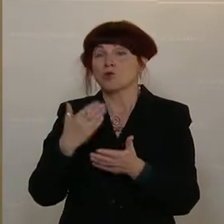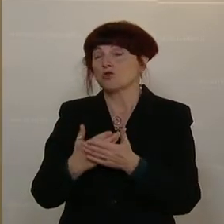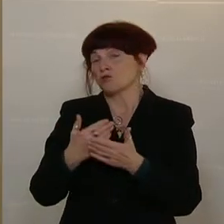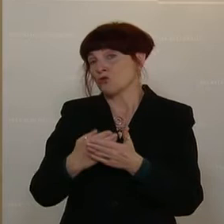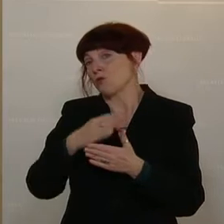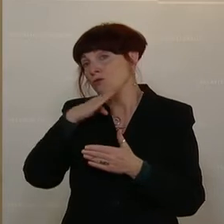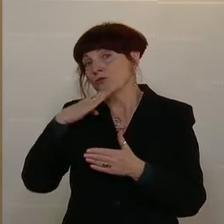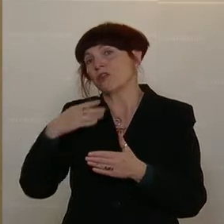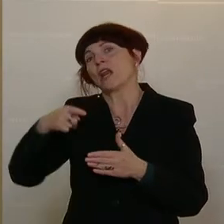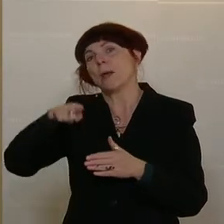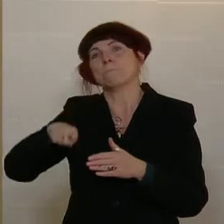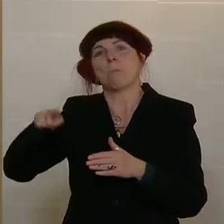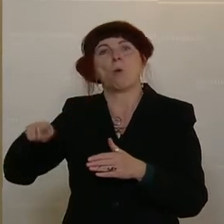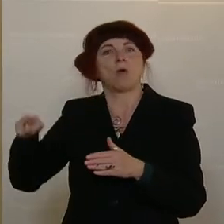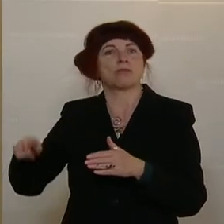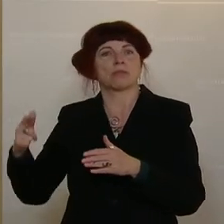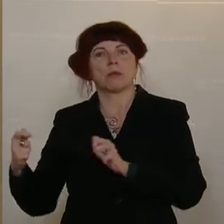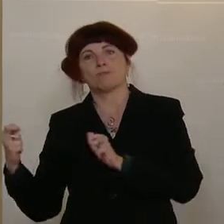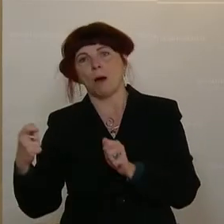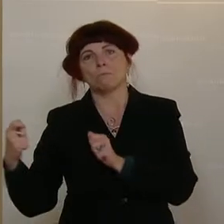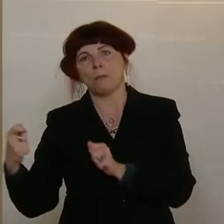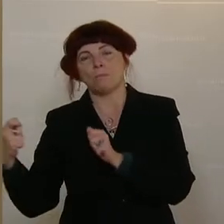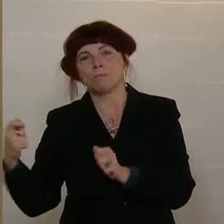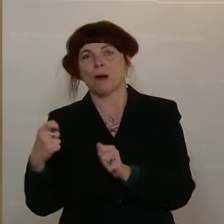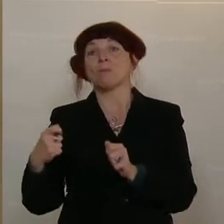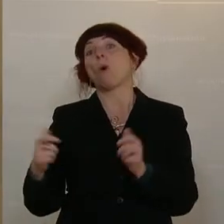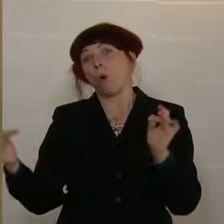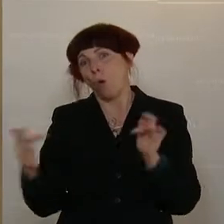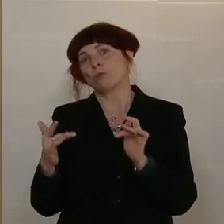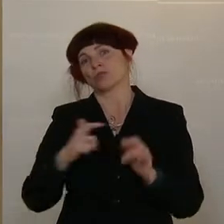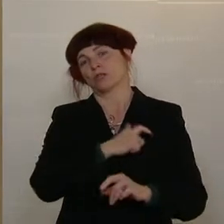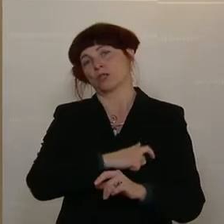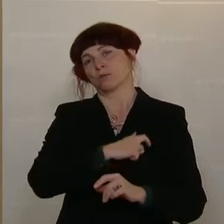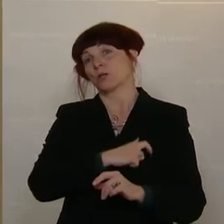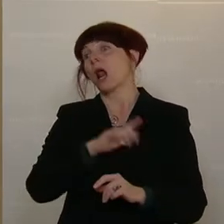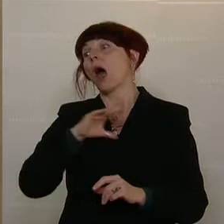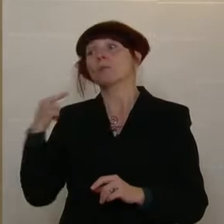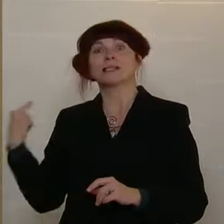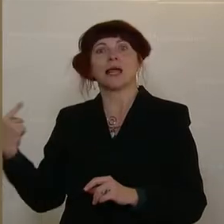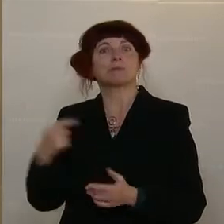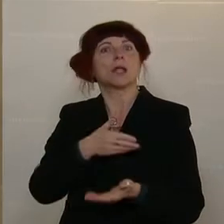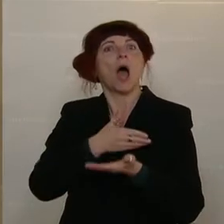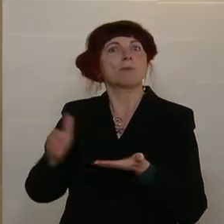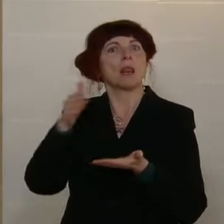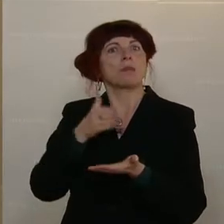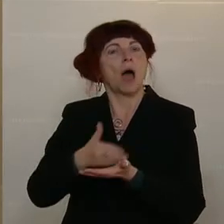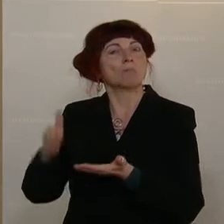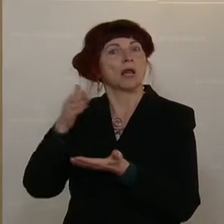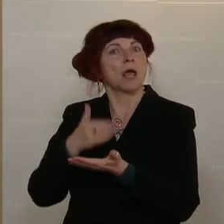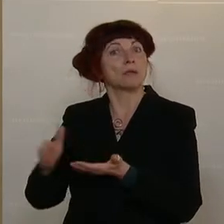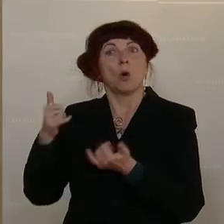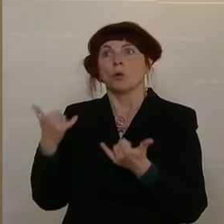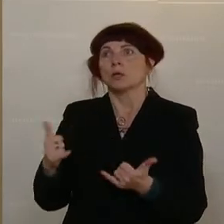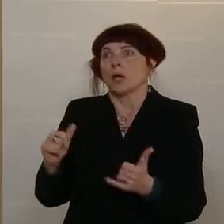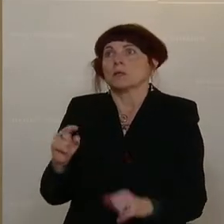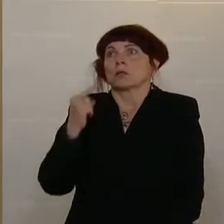seitens der Oppositionsparteien auf dem Tisch gelegen. Sie haben alle abgelehnt und jetzt kommt dann das böse